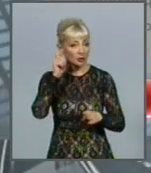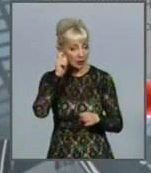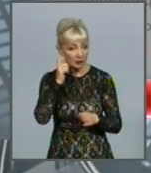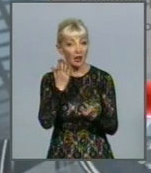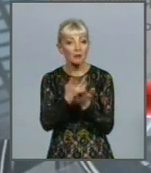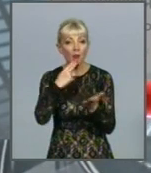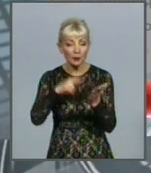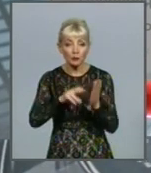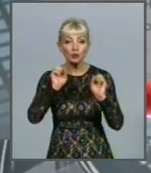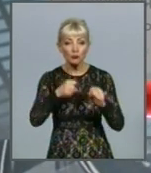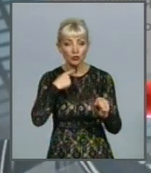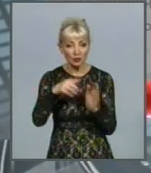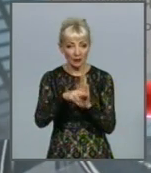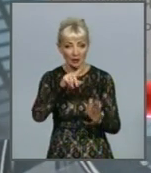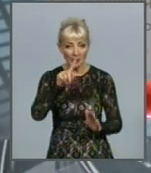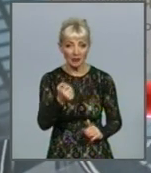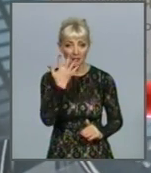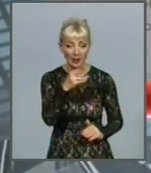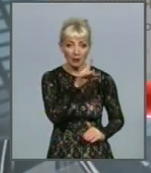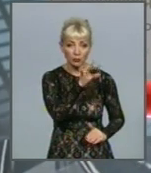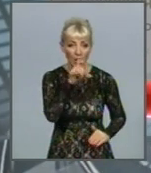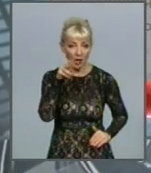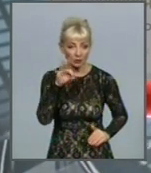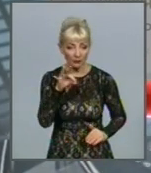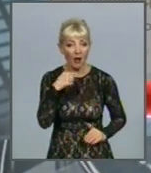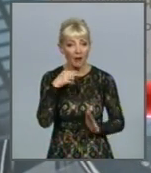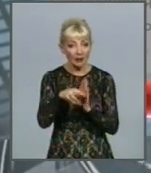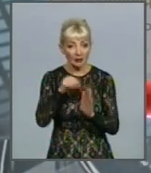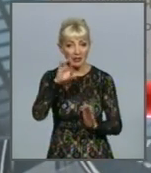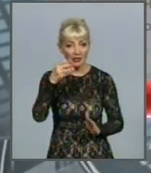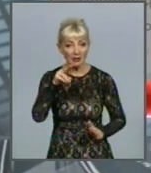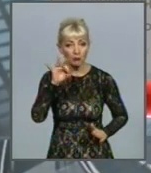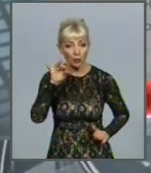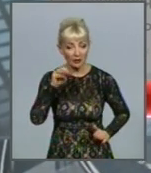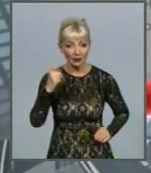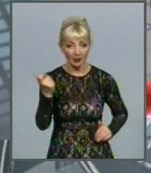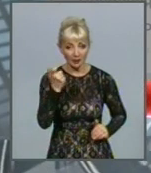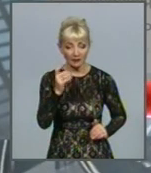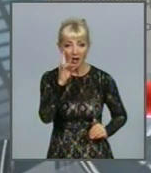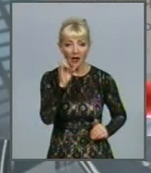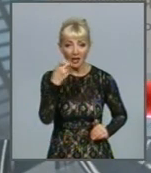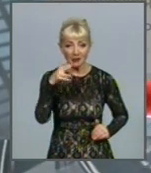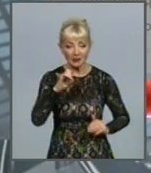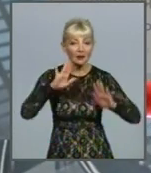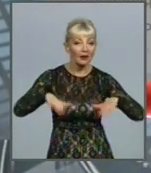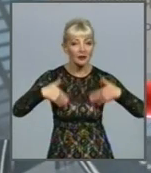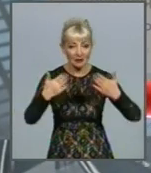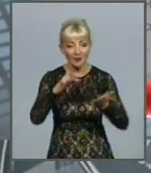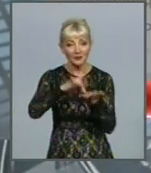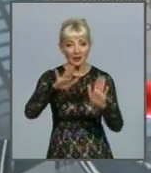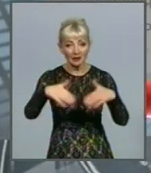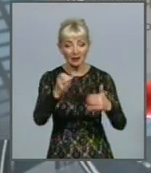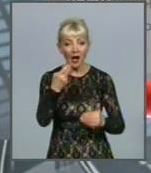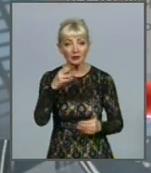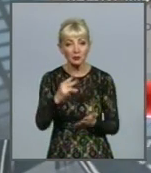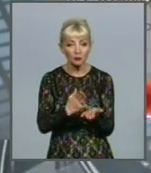прописки може віддати свій голос за п'ять проєктів. Проголосувати можна на сайті портал Харків'янина в розділі «Ініціативи», у центрах надання